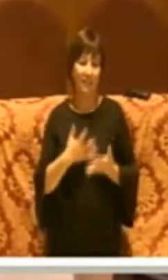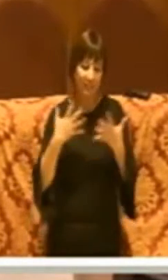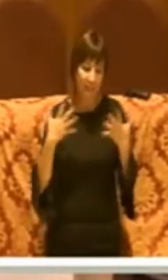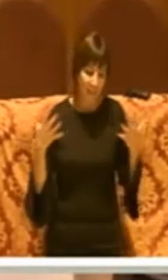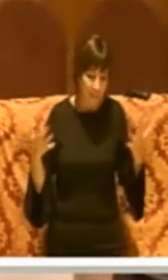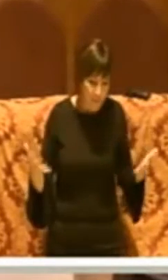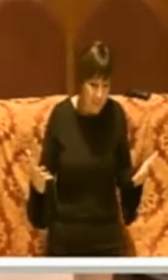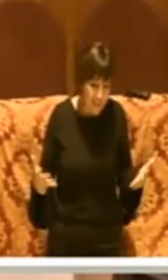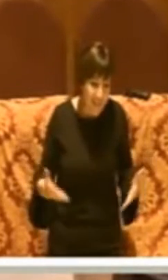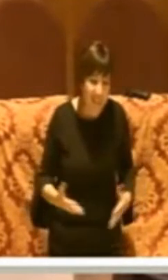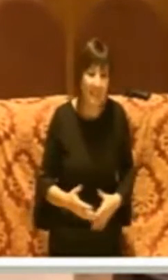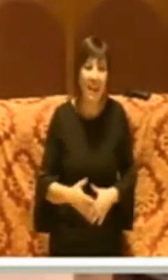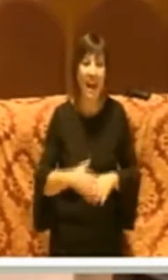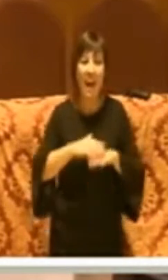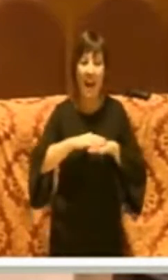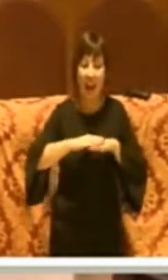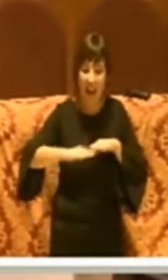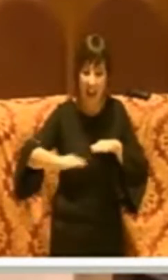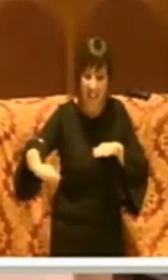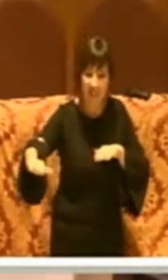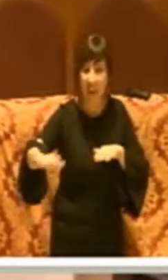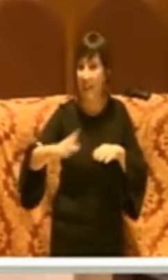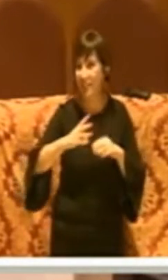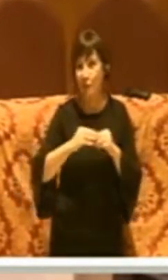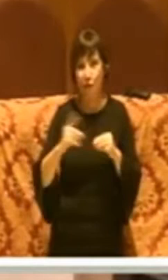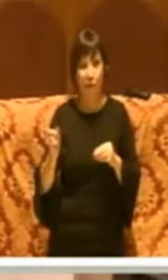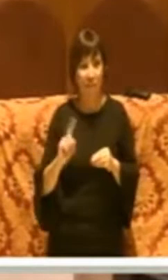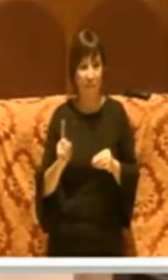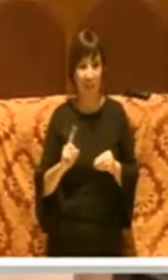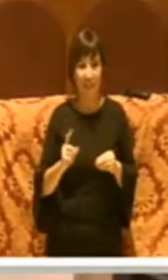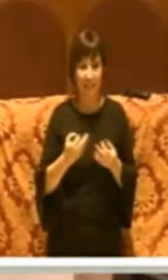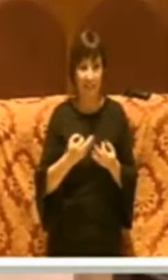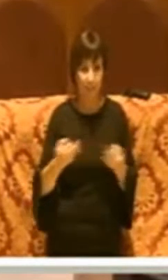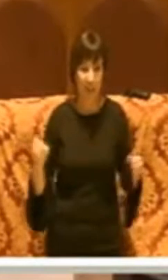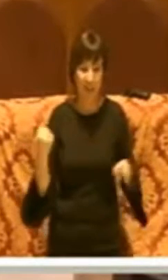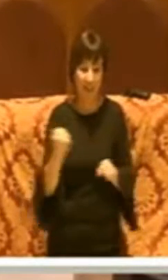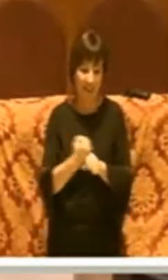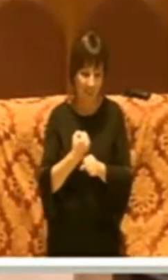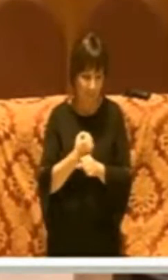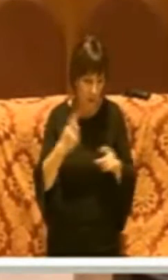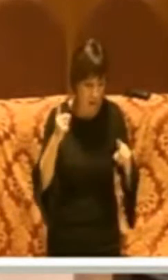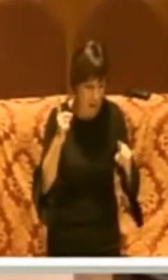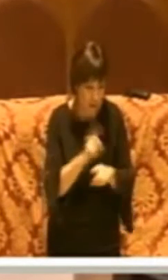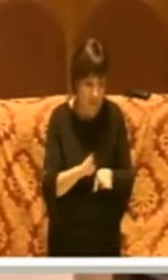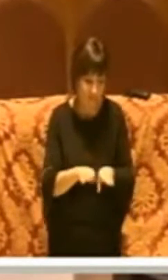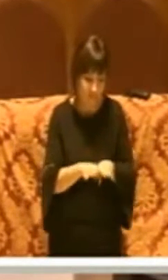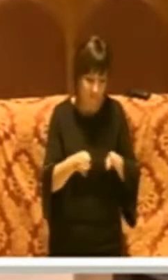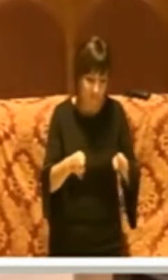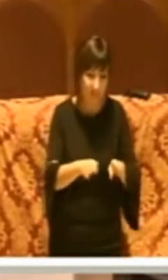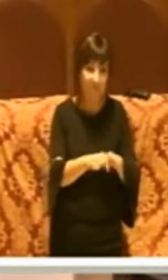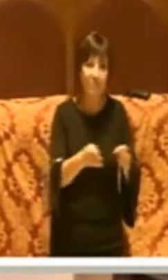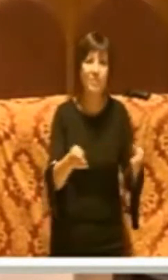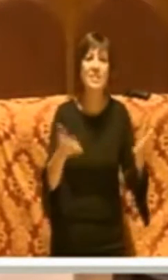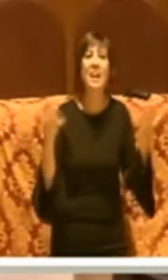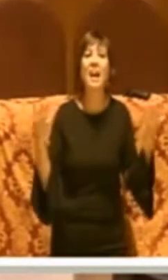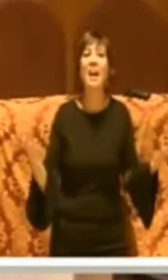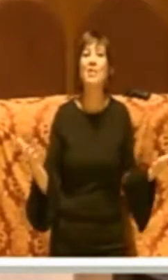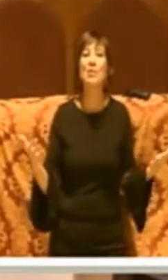asfalti non fatti bene, con assolutamente